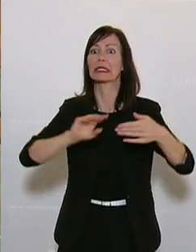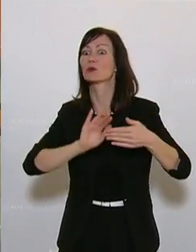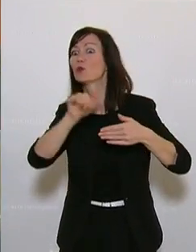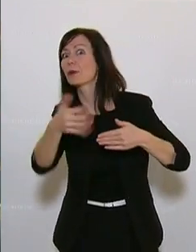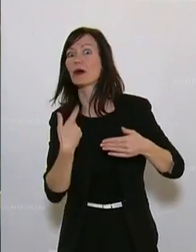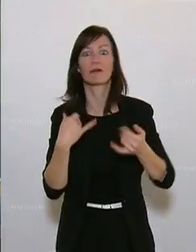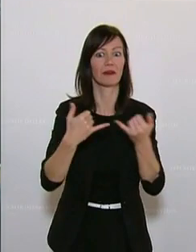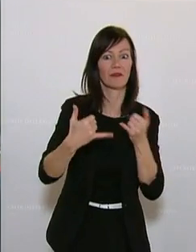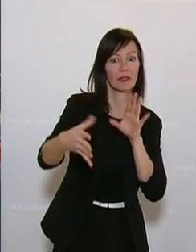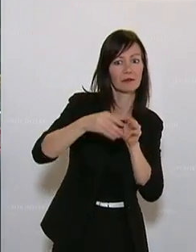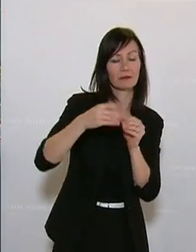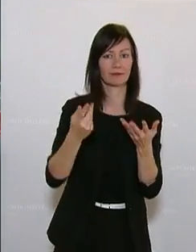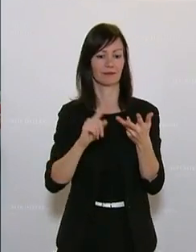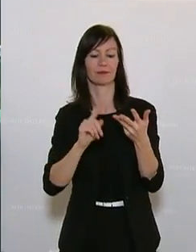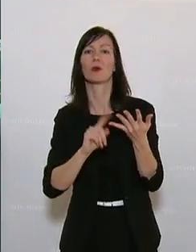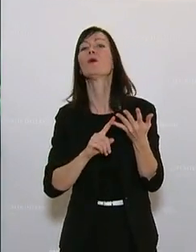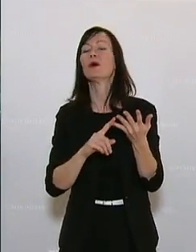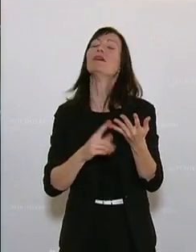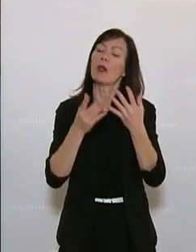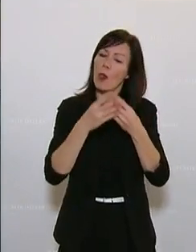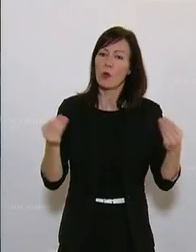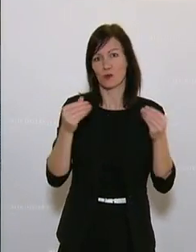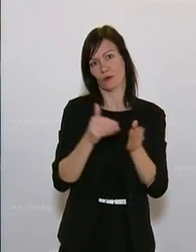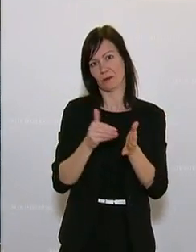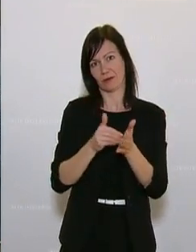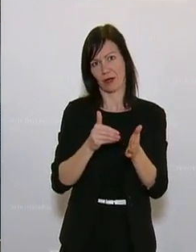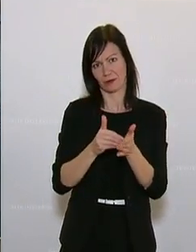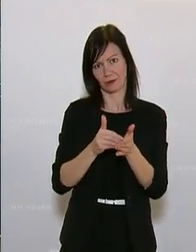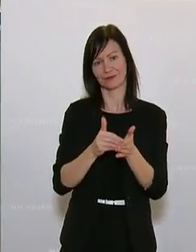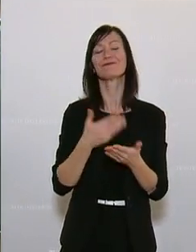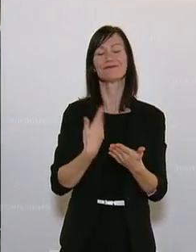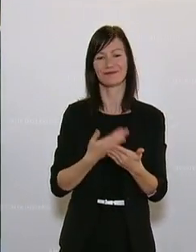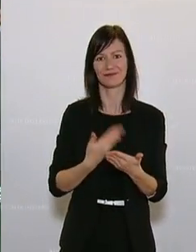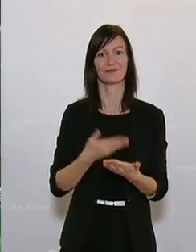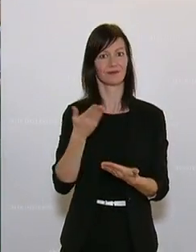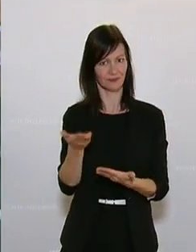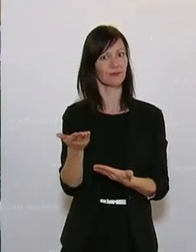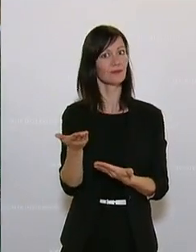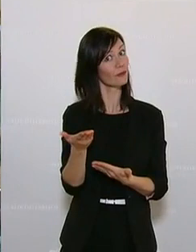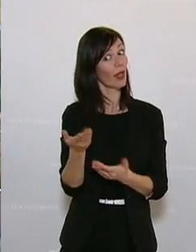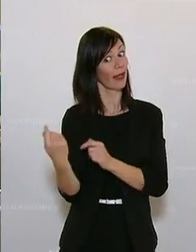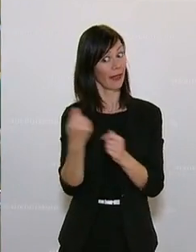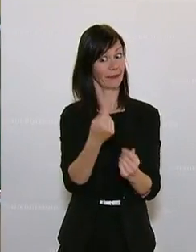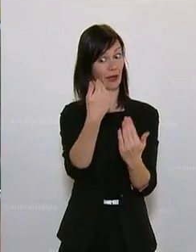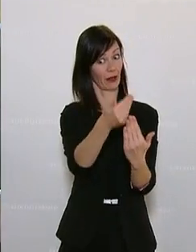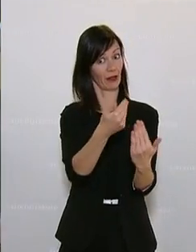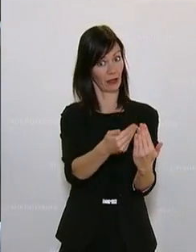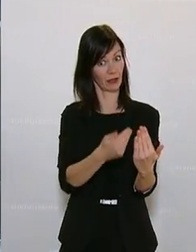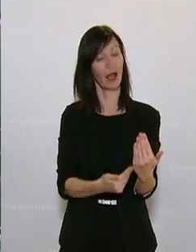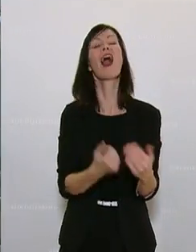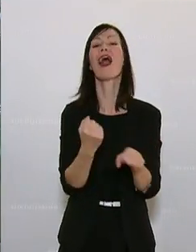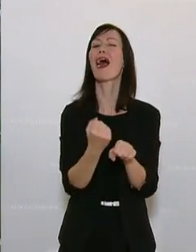und vieles mehr. Um konkrete Lösungsvorschläge zu all diesen Fragen auszuarbeiten, soll dementsprechend die im Antrag angesprochene